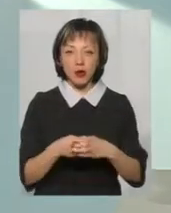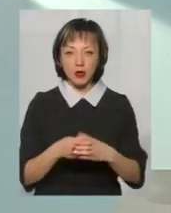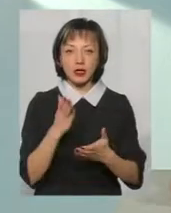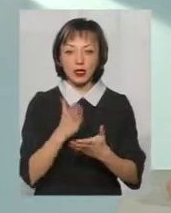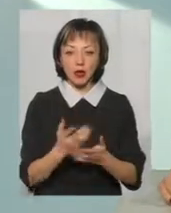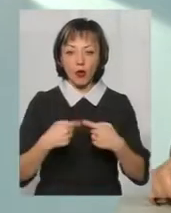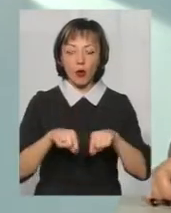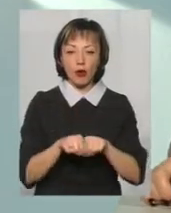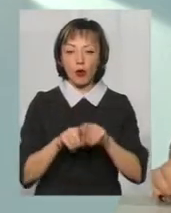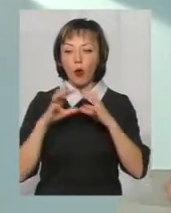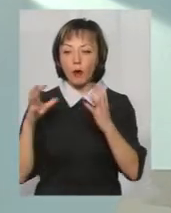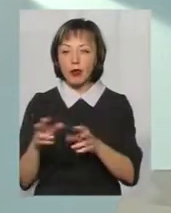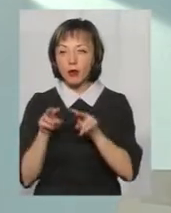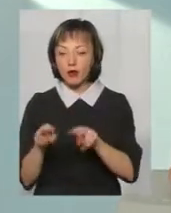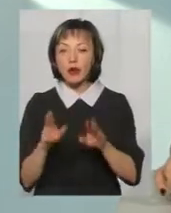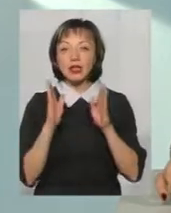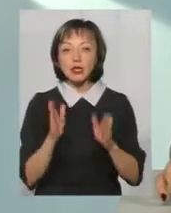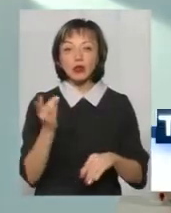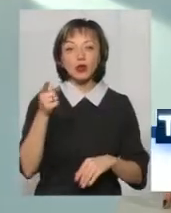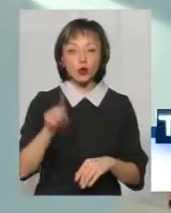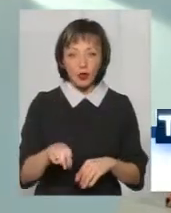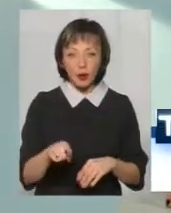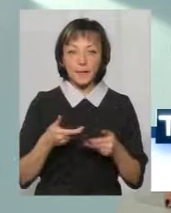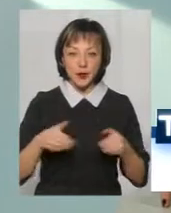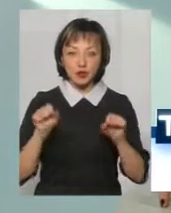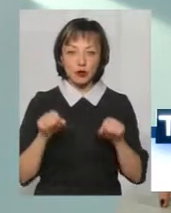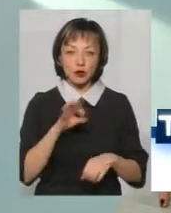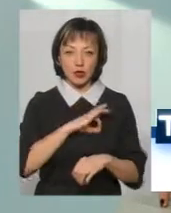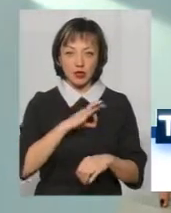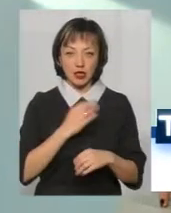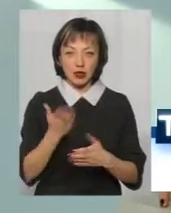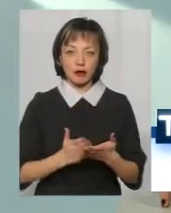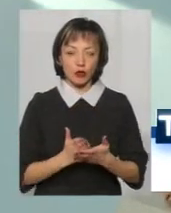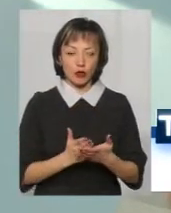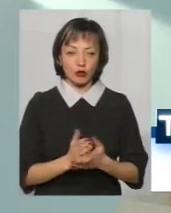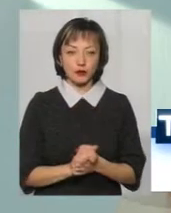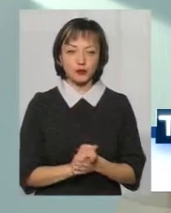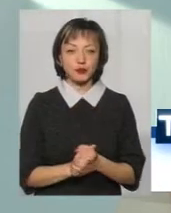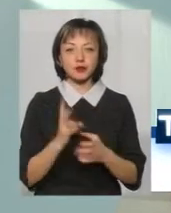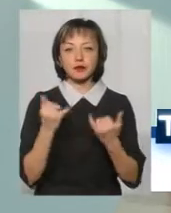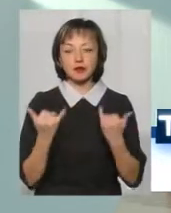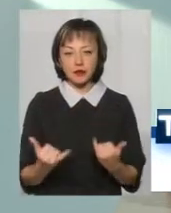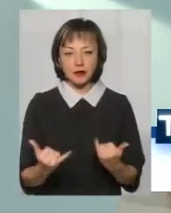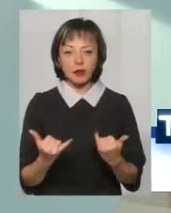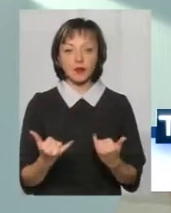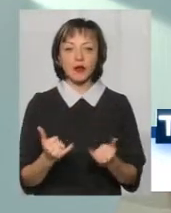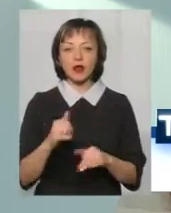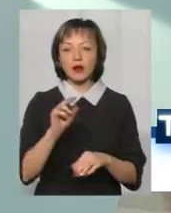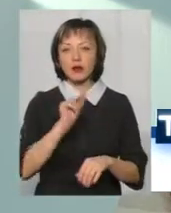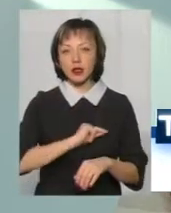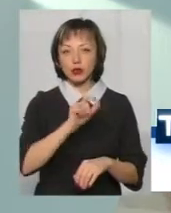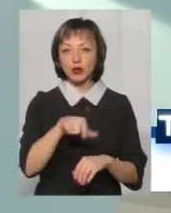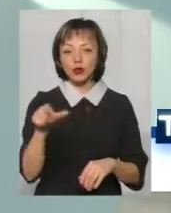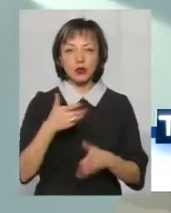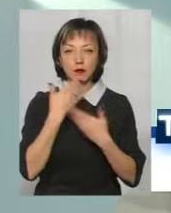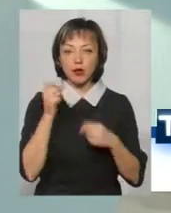є органом опіки і опікування, лише тільки тоді ми зможемо користуватися їхніми послугами. На сьогодні там працюють люди, але ці люди не